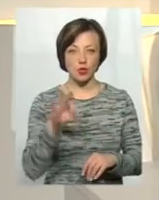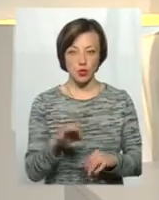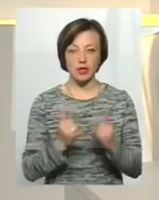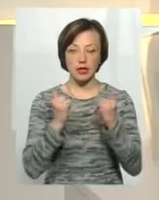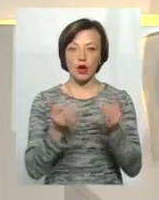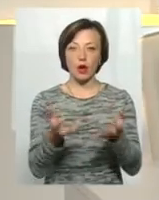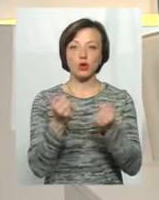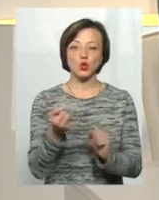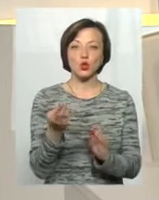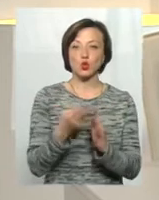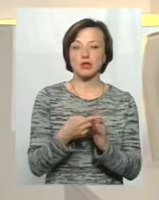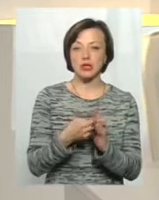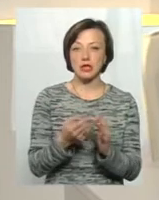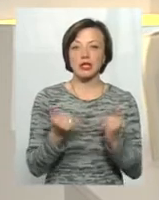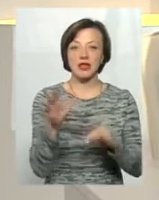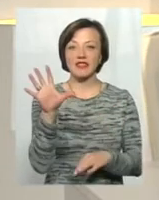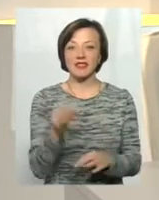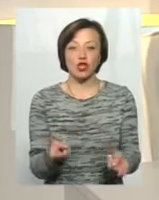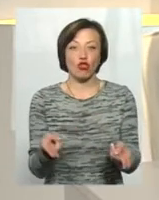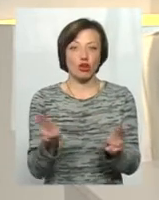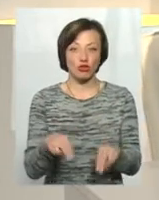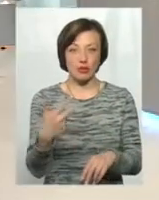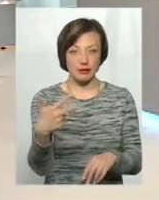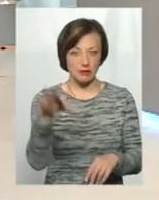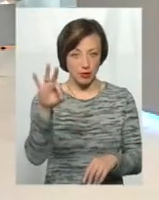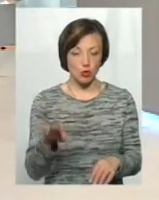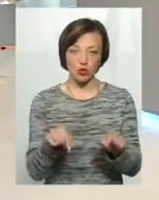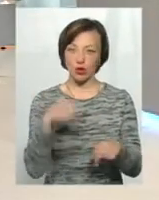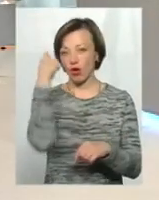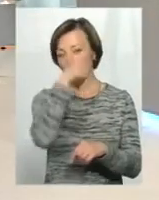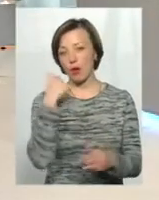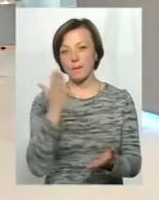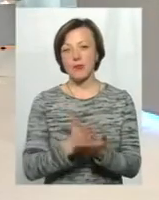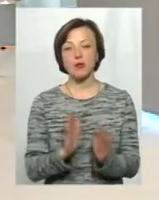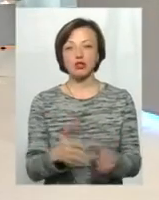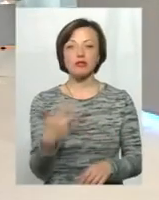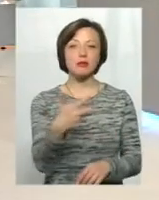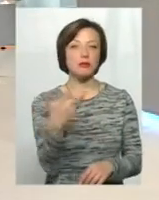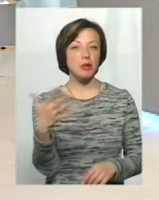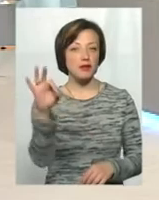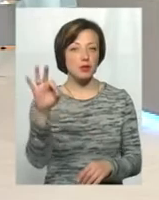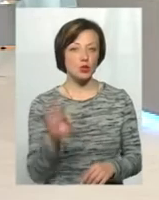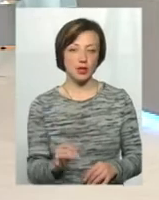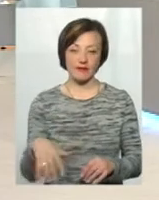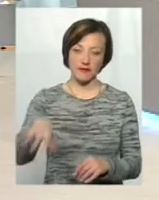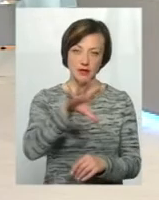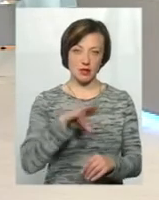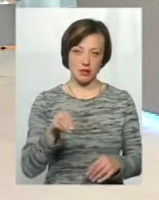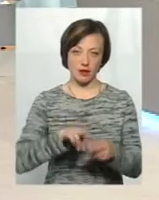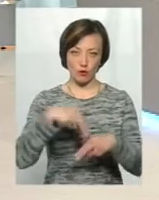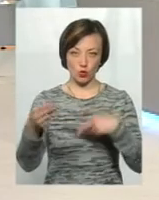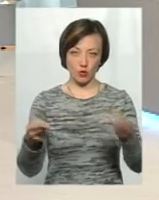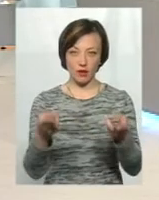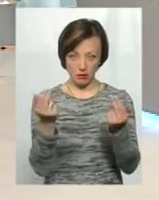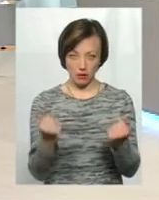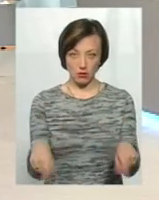отримувачів субсидій, для всіх решти 30 відсотків, цього року ми маємо лише 35 відсотків для усіх, на відшкодування,